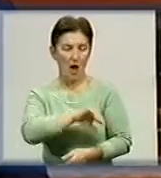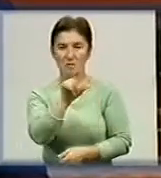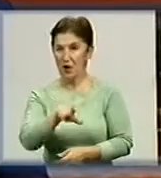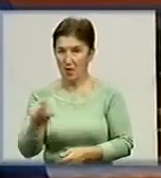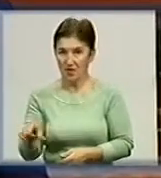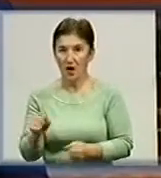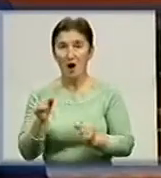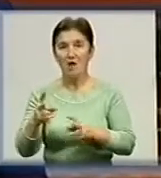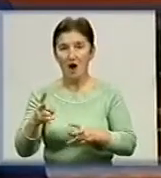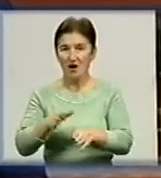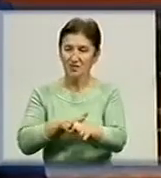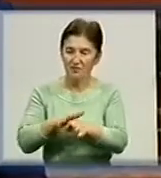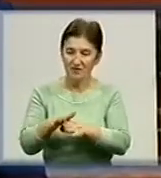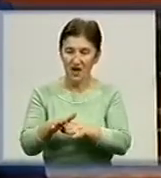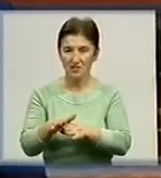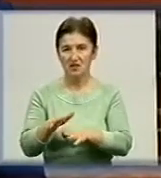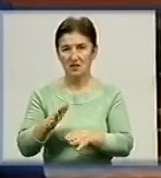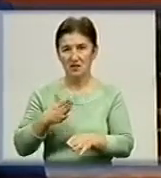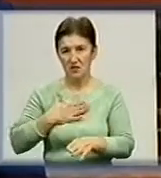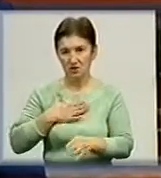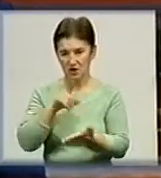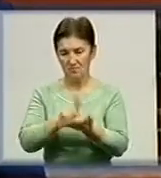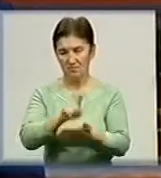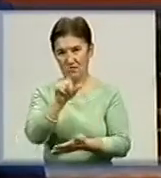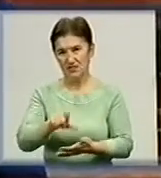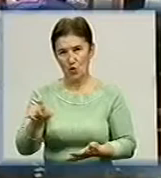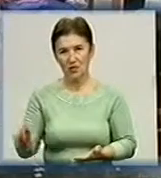такими перепонами, кіровоградські пенсіонери розповіли нашим журналістам.